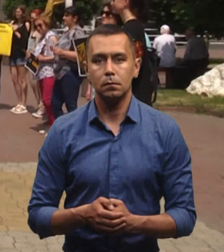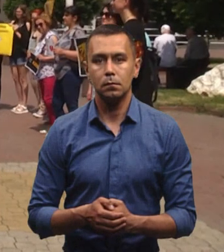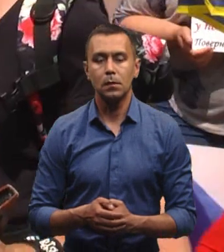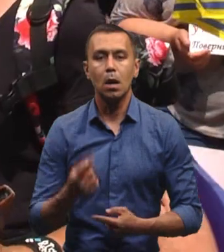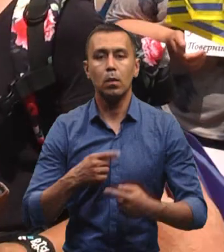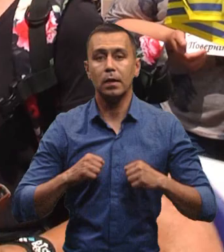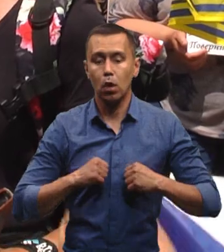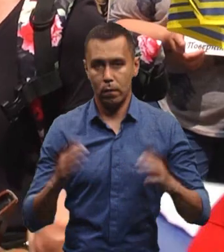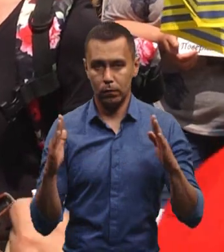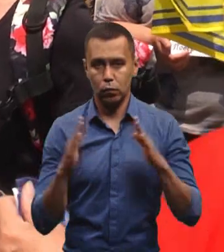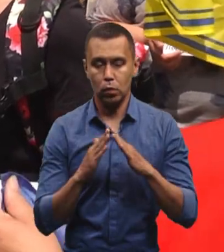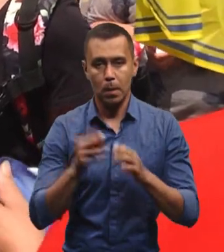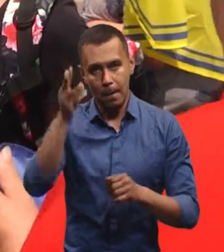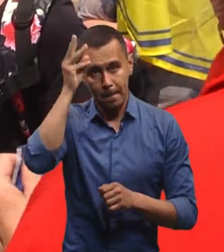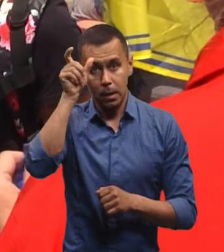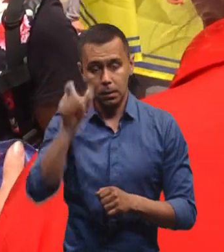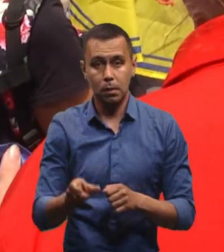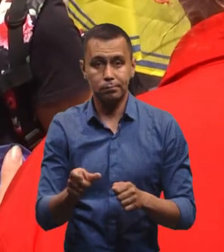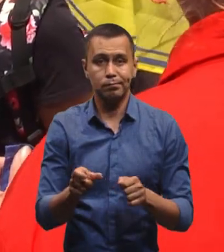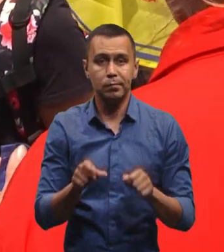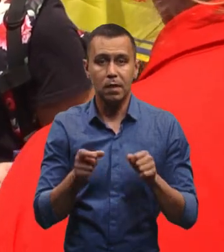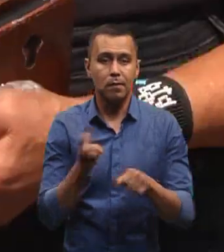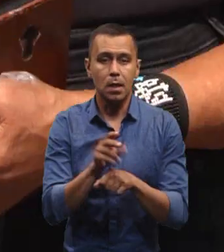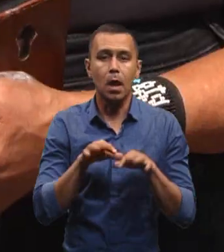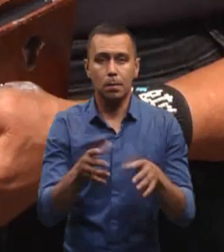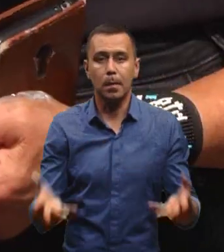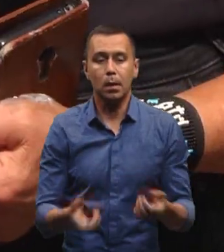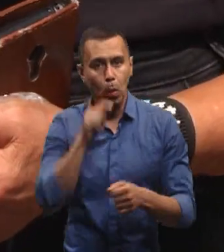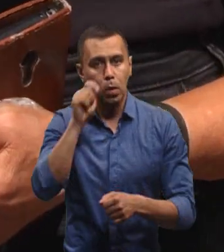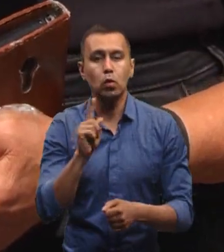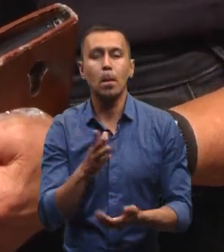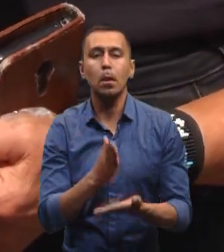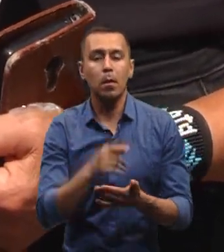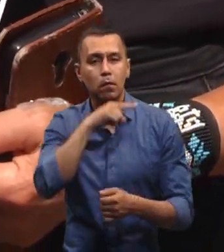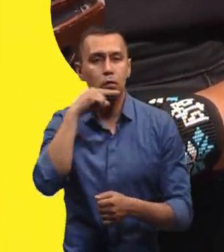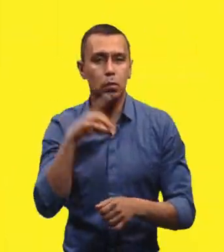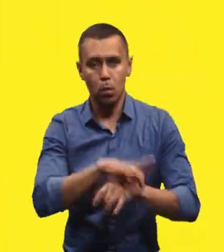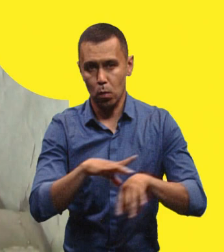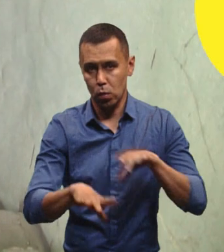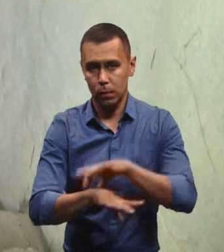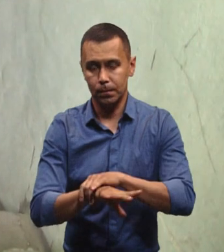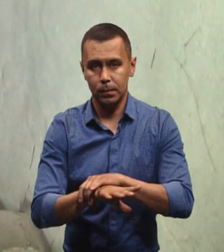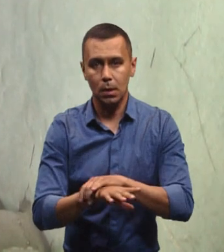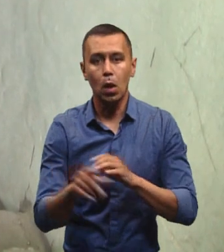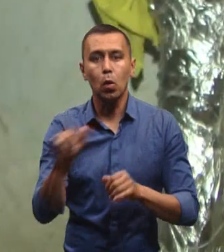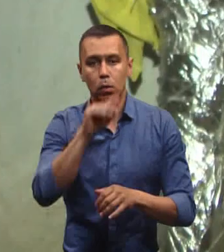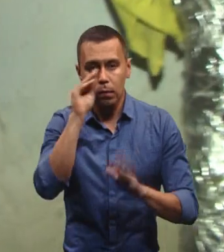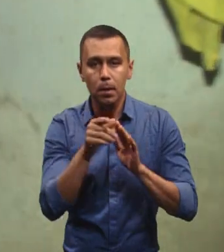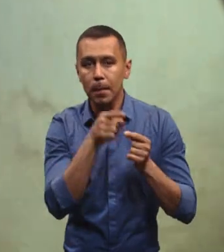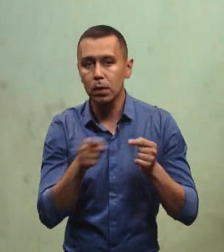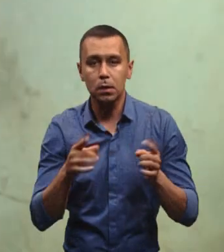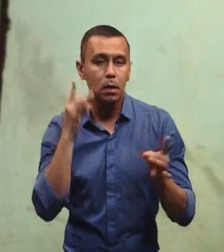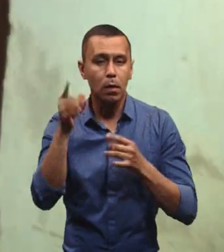Поверніть героїв додому. Хмельничани вийшли на акцію підтримки українців, які перебувають у російському полоні. Куди сховатися під час